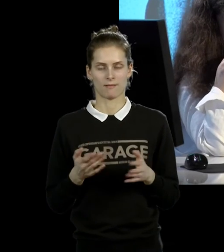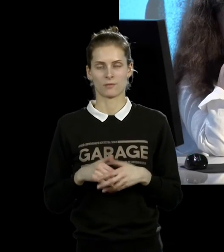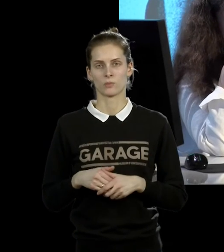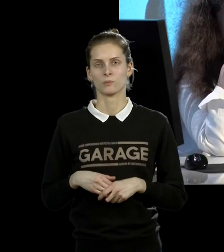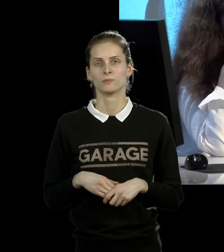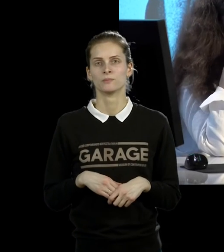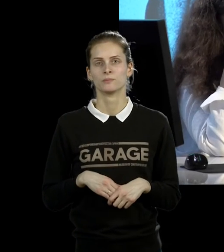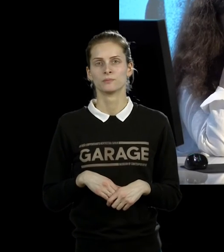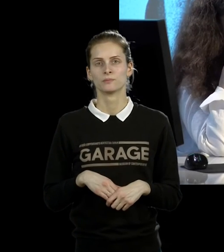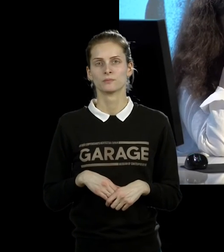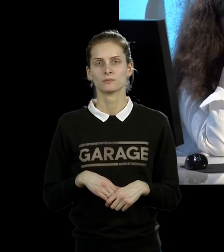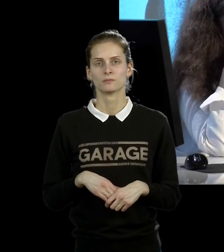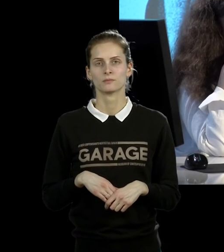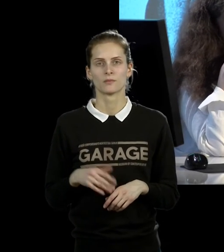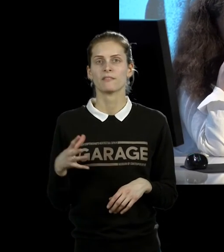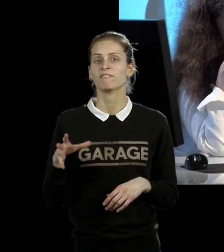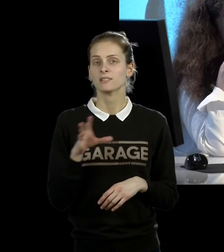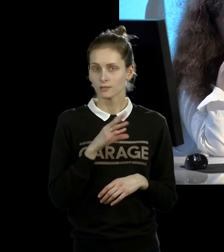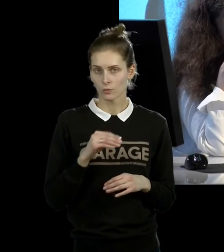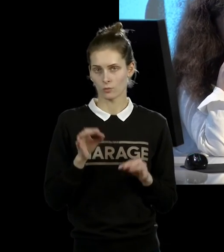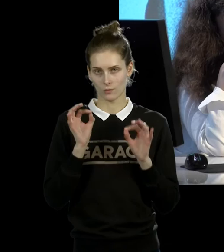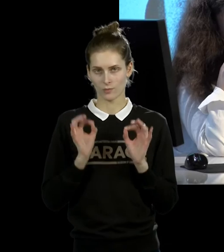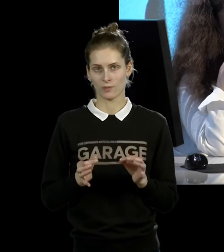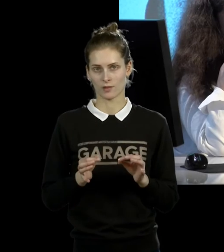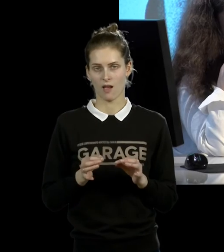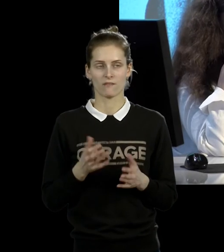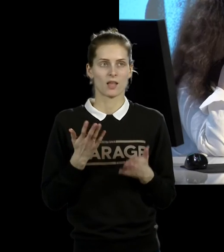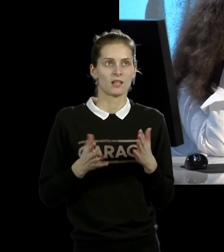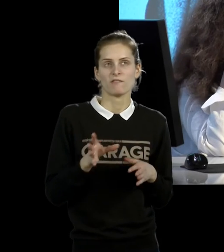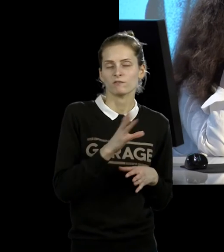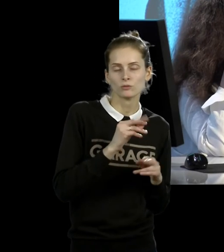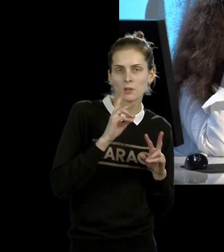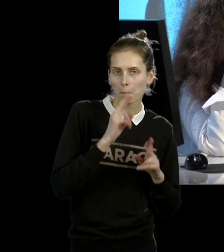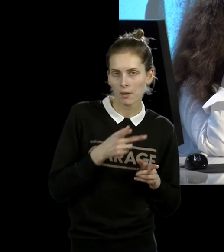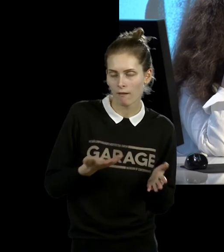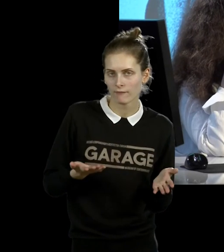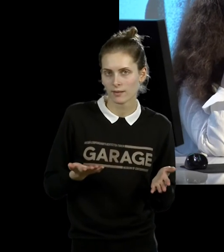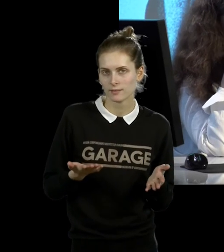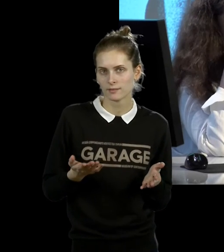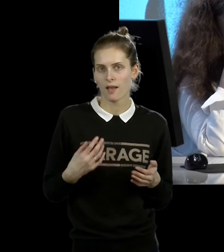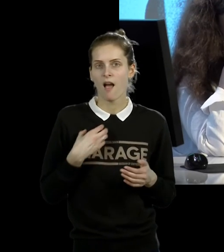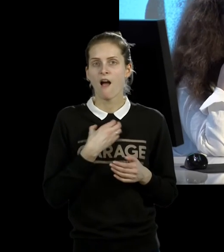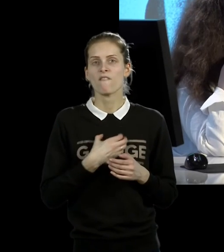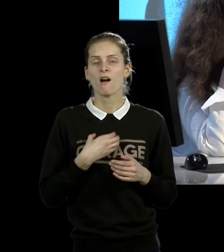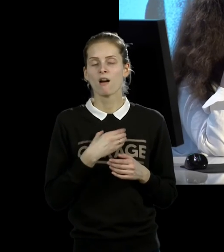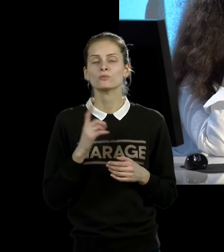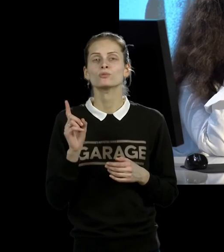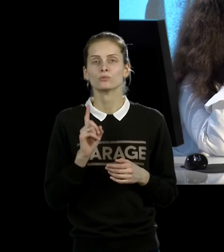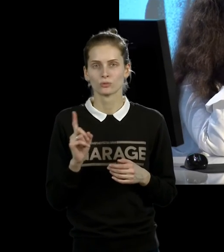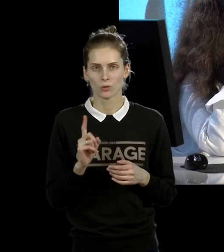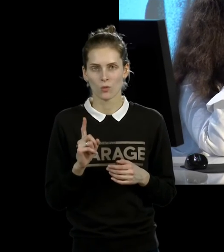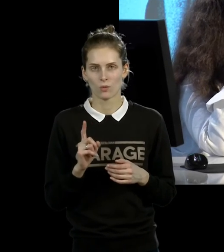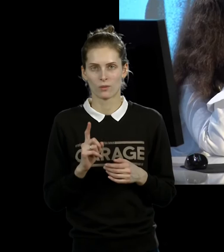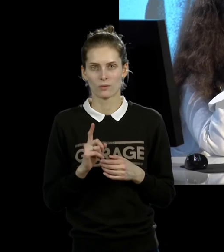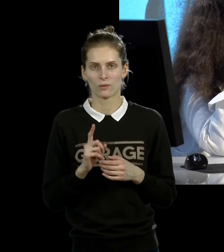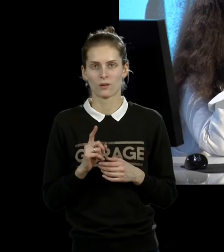решения. Все решения правильные или все решения неправильные. И важно, чтобы публика, очень